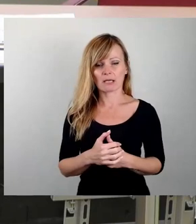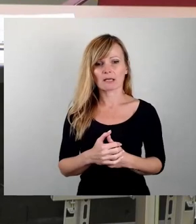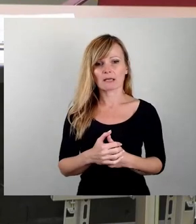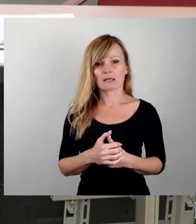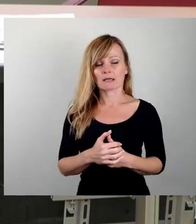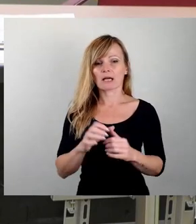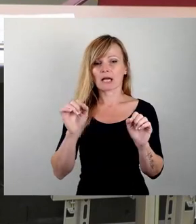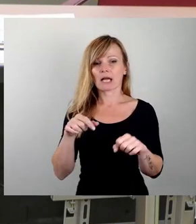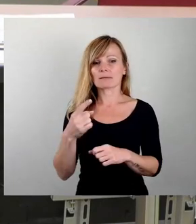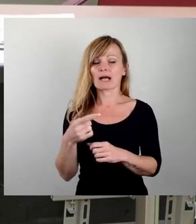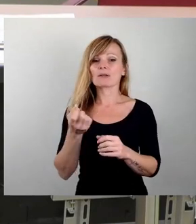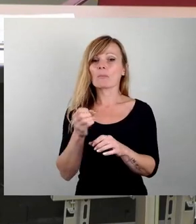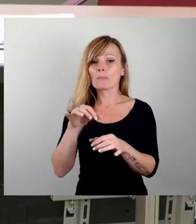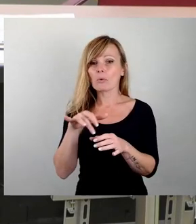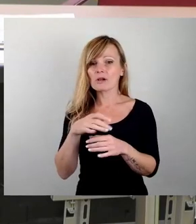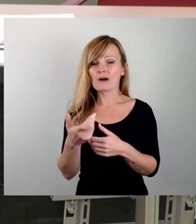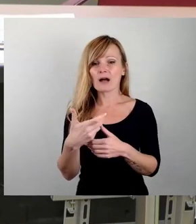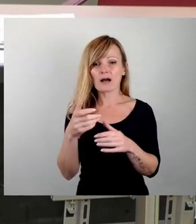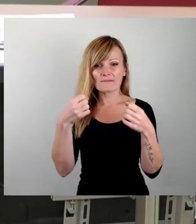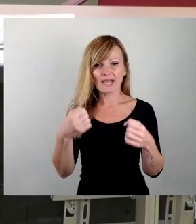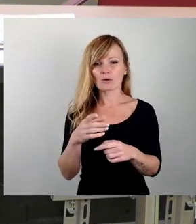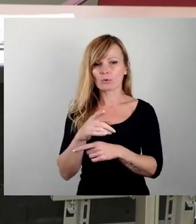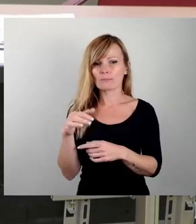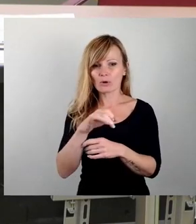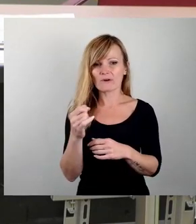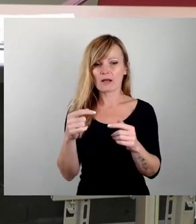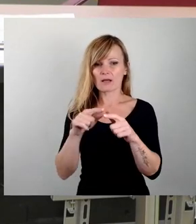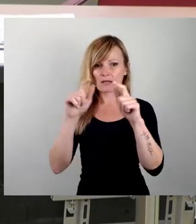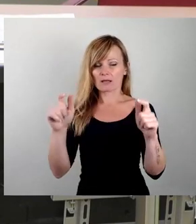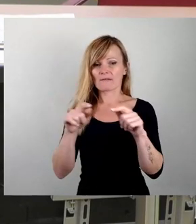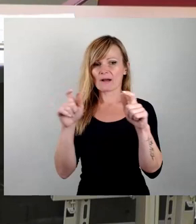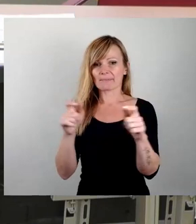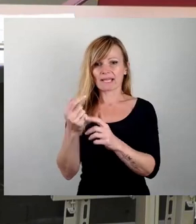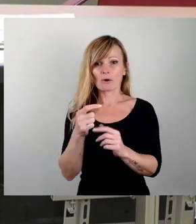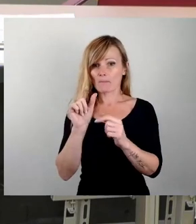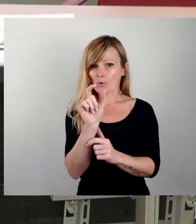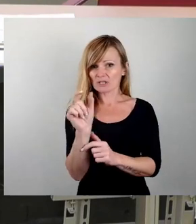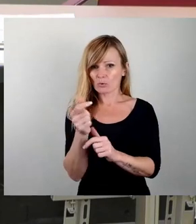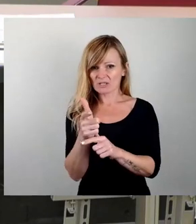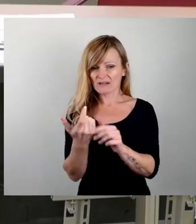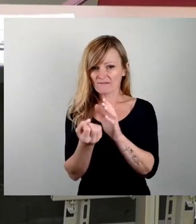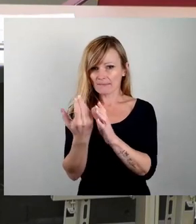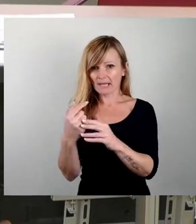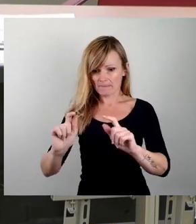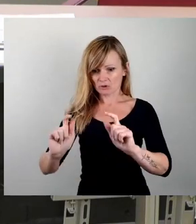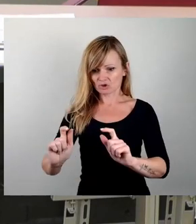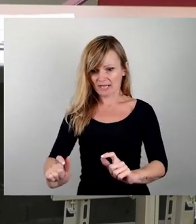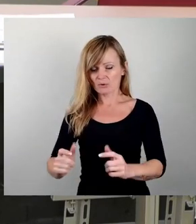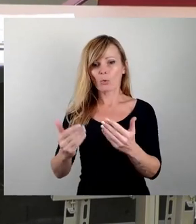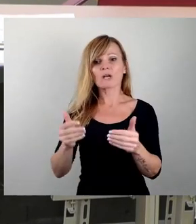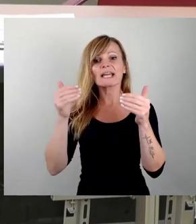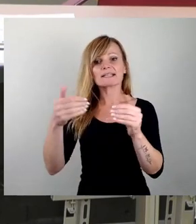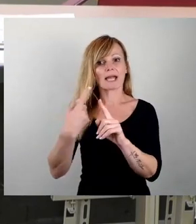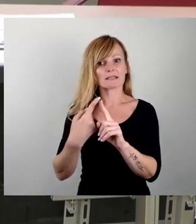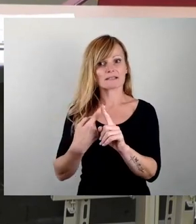und Munizio für Unionsfabriken auch mit einem Schädchen kontextualisieren? Oder zählt man immer erst hinterher? Wie kriegen wir auf